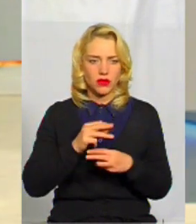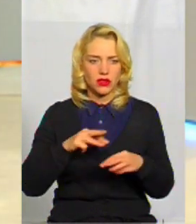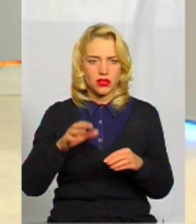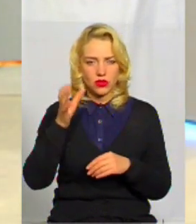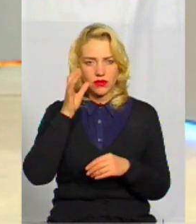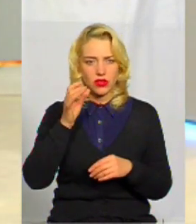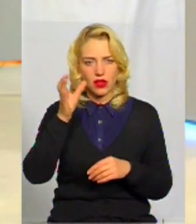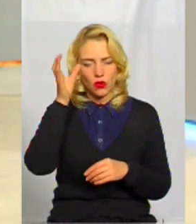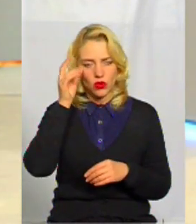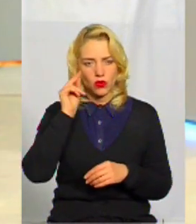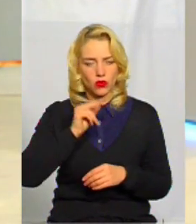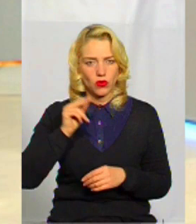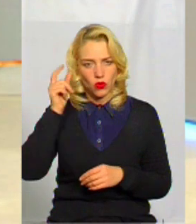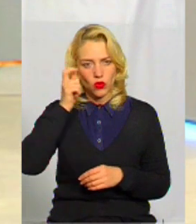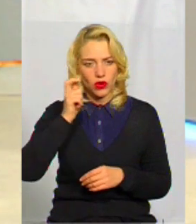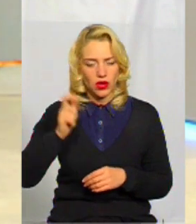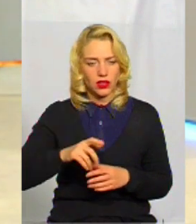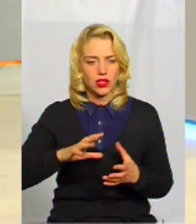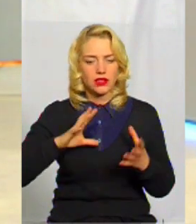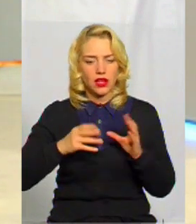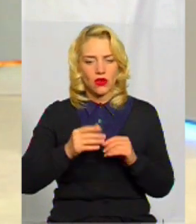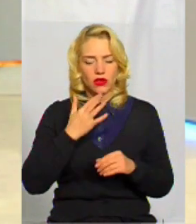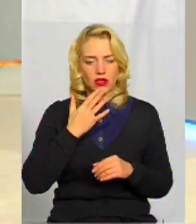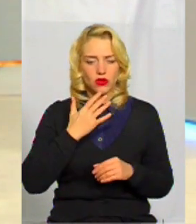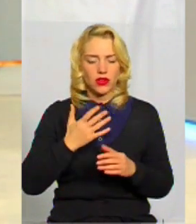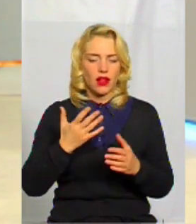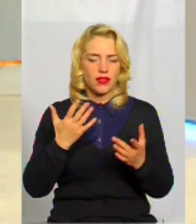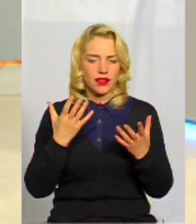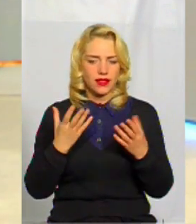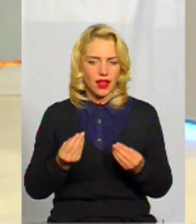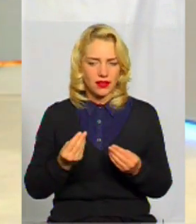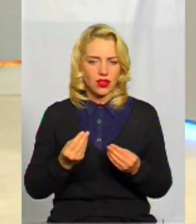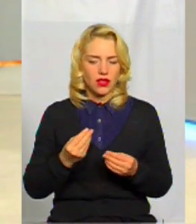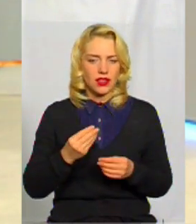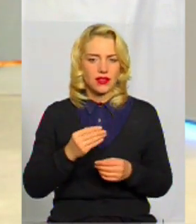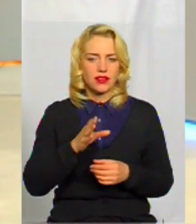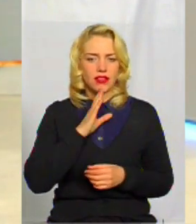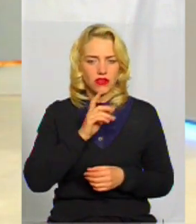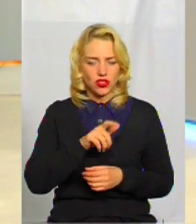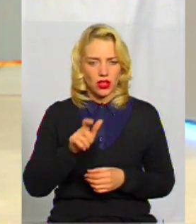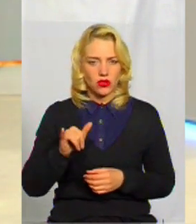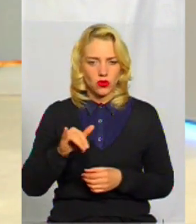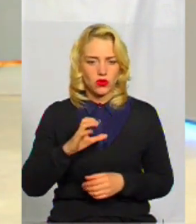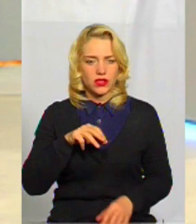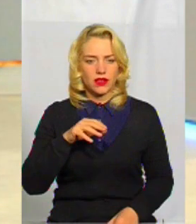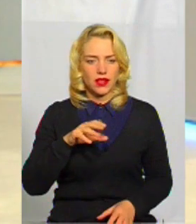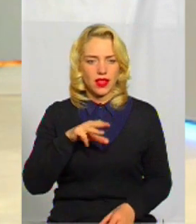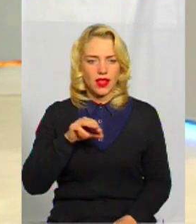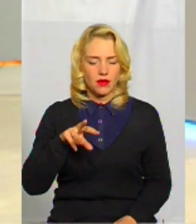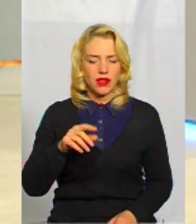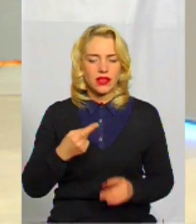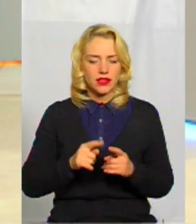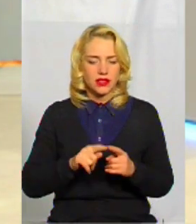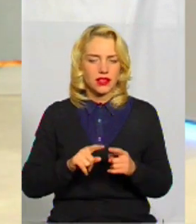і науки України загальнонаціональний день дівчат у STEM. Це коли компанії відкривають двері такі для